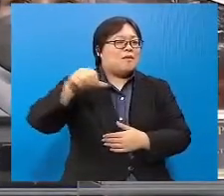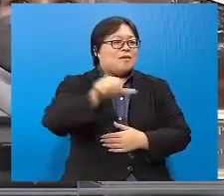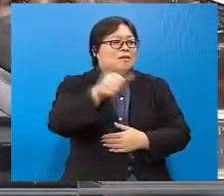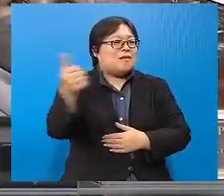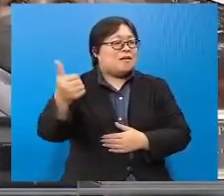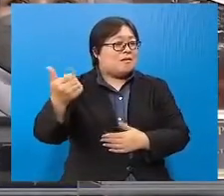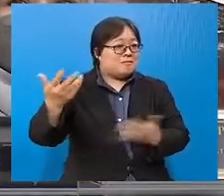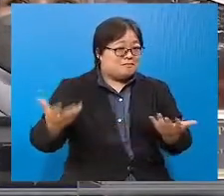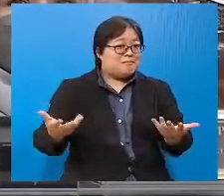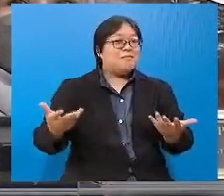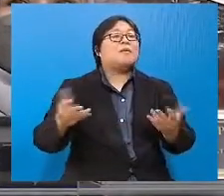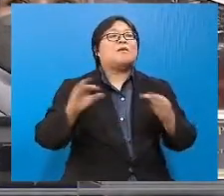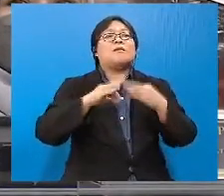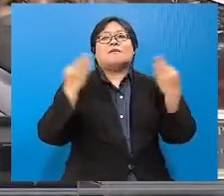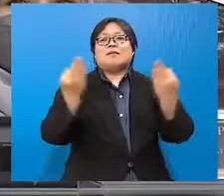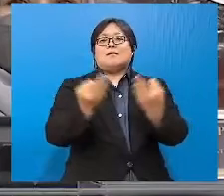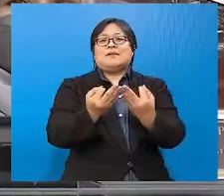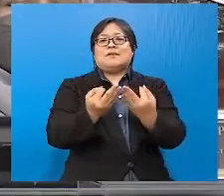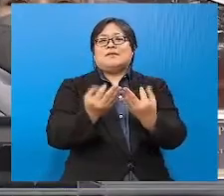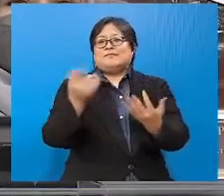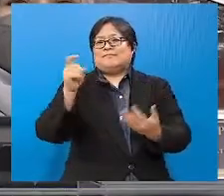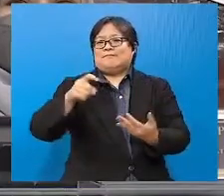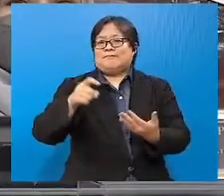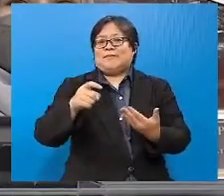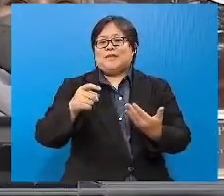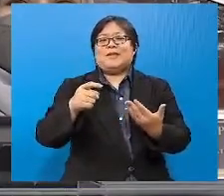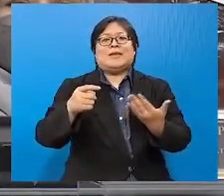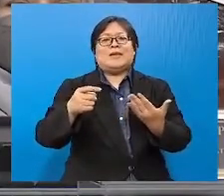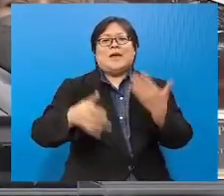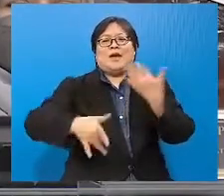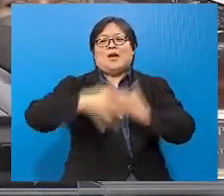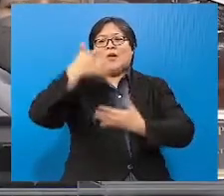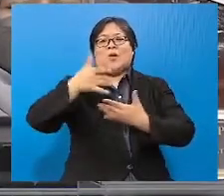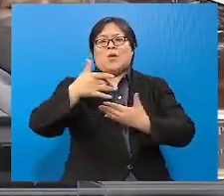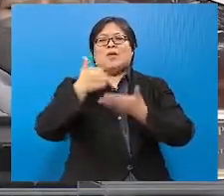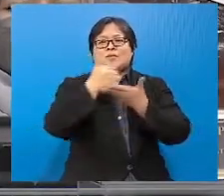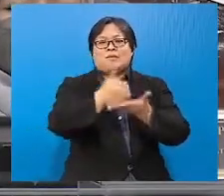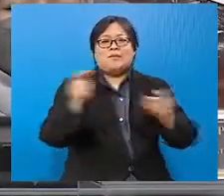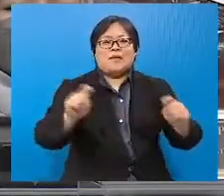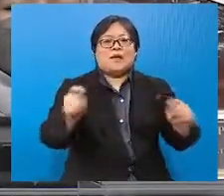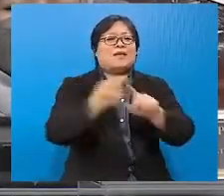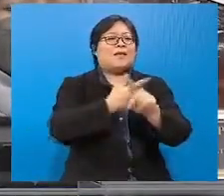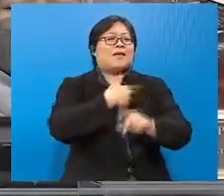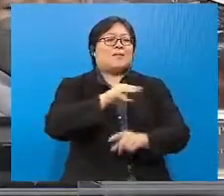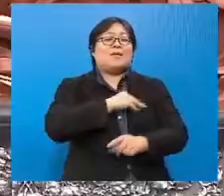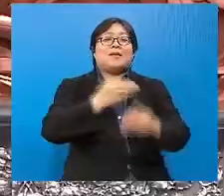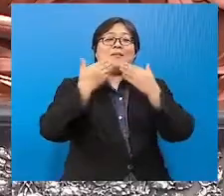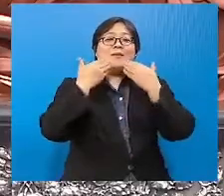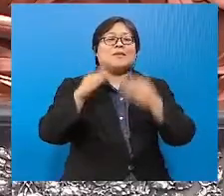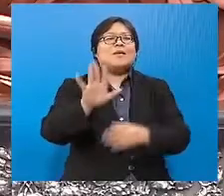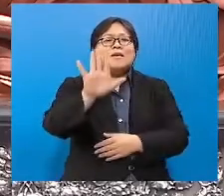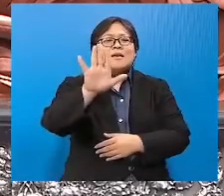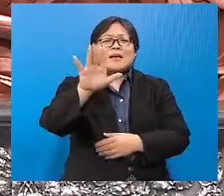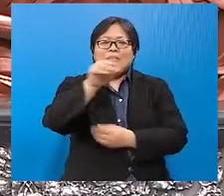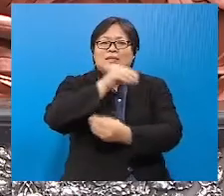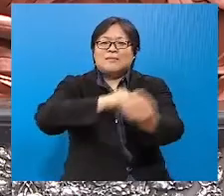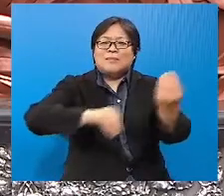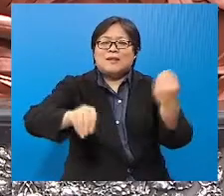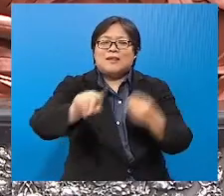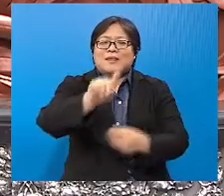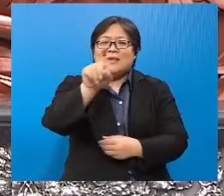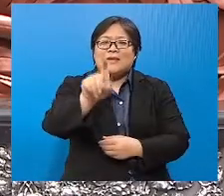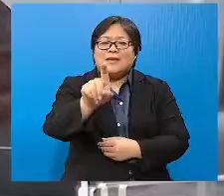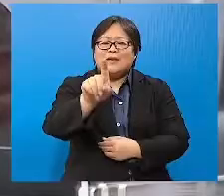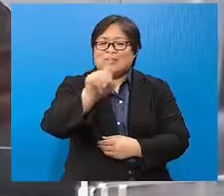lain yang diperlukan oleh keluarga tersebut yang memerlukan intervensi daripada pihak kementerian. Terima kasih. Terbalik sikit tuan yang diperluan